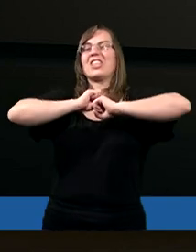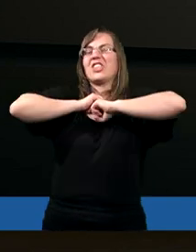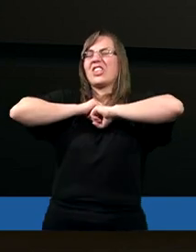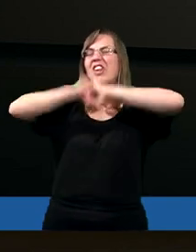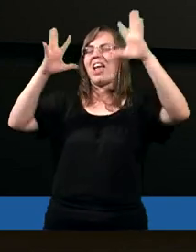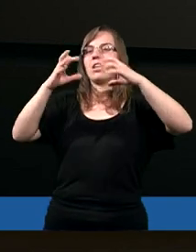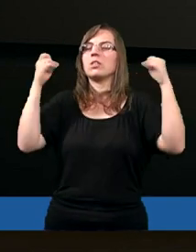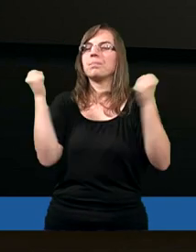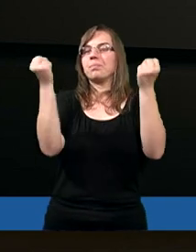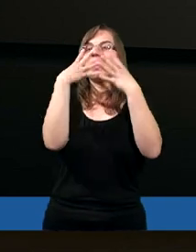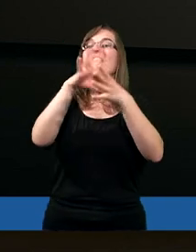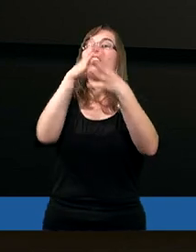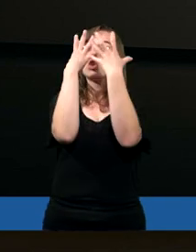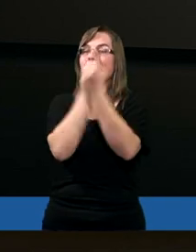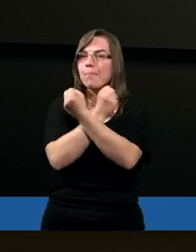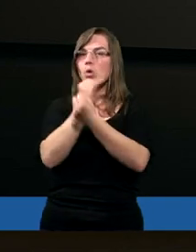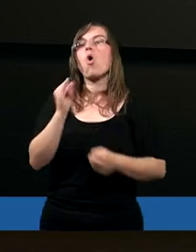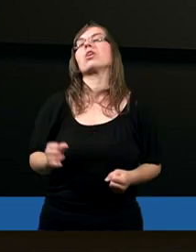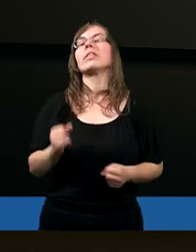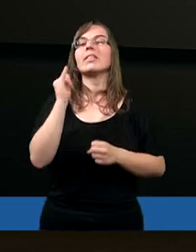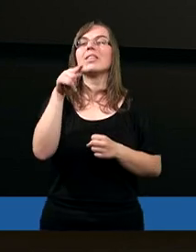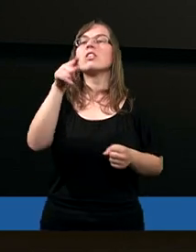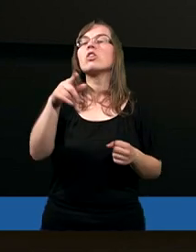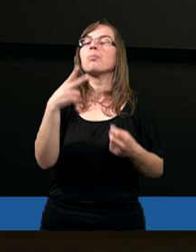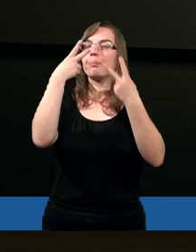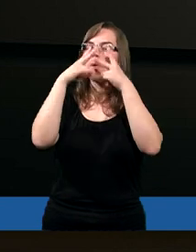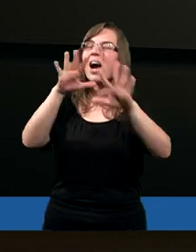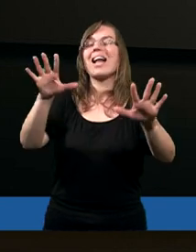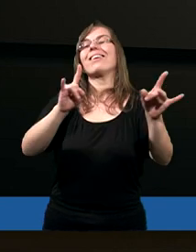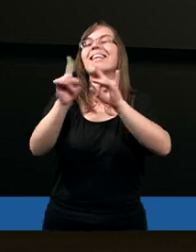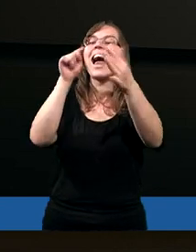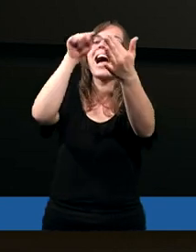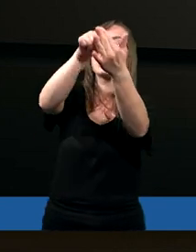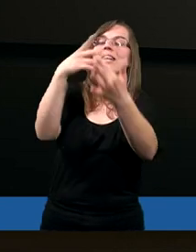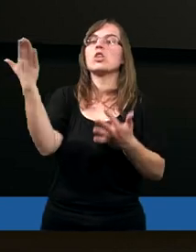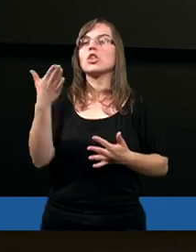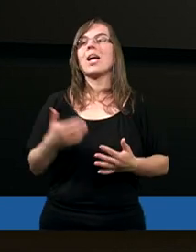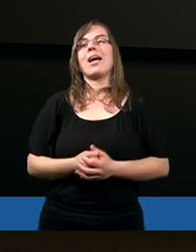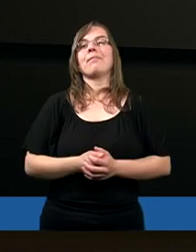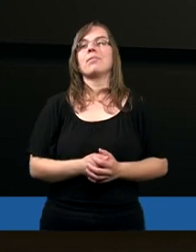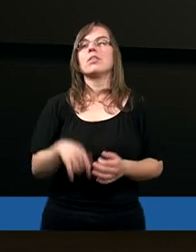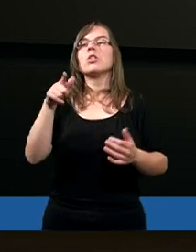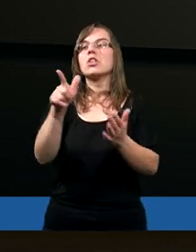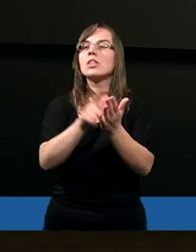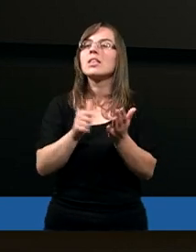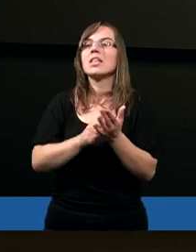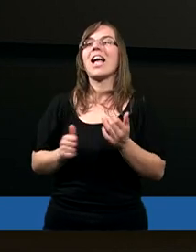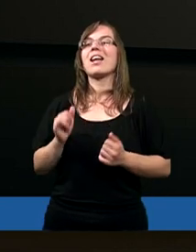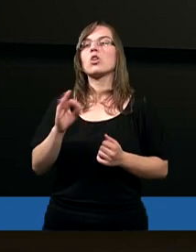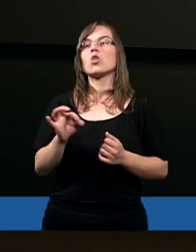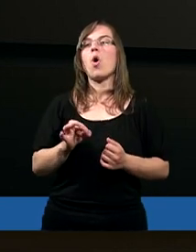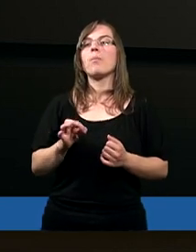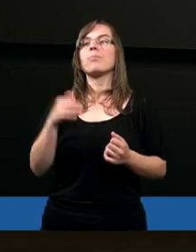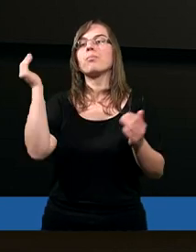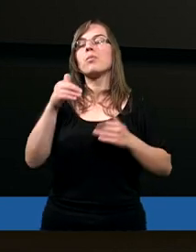świeci w ciemności i wiadomo, rozumiem, tutaj tej ciemności to jest ten świat, który jest wokół nas, który często przedstawia